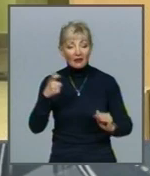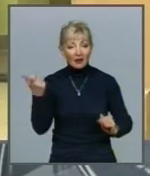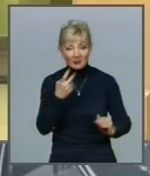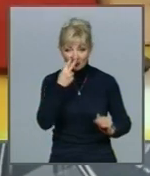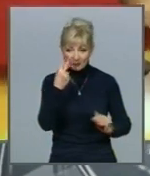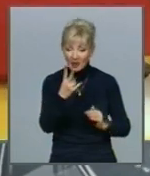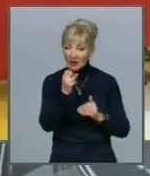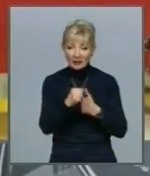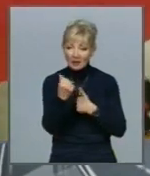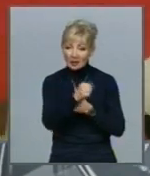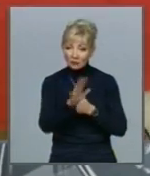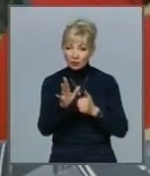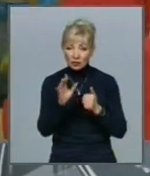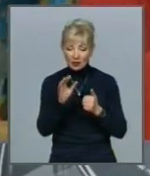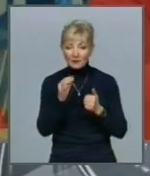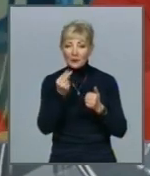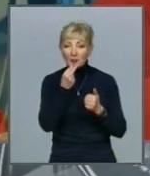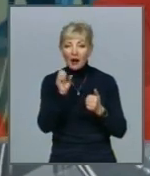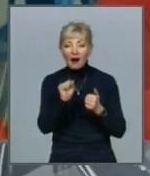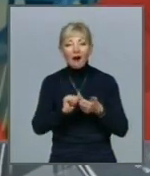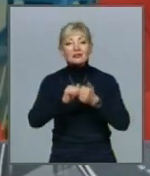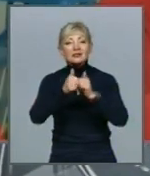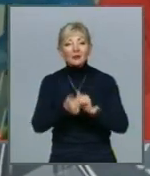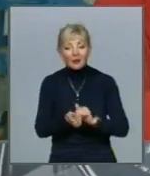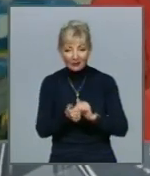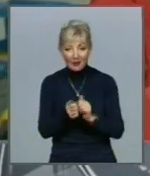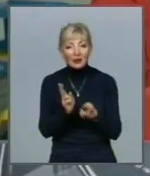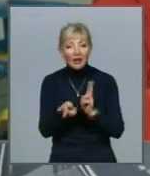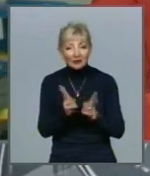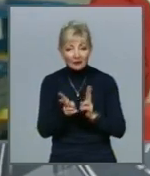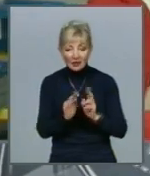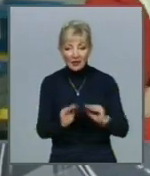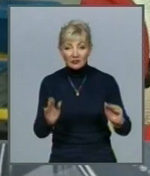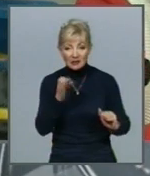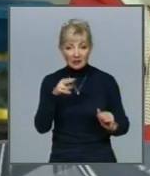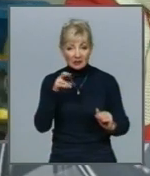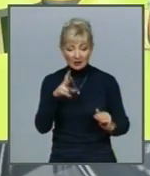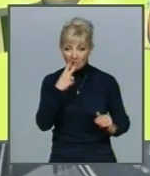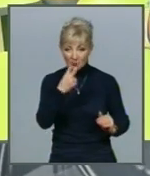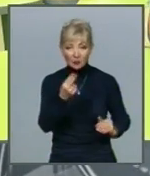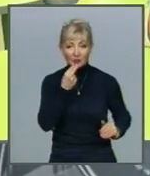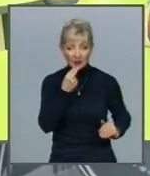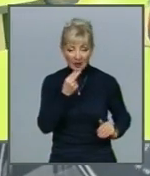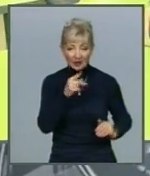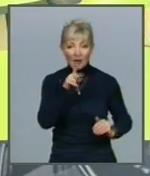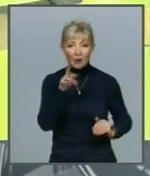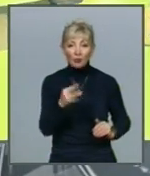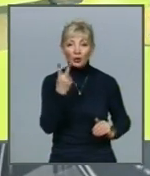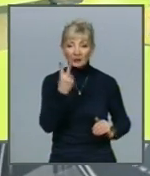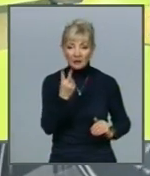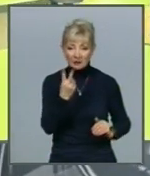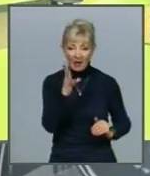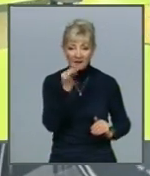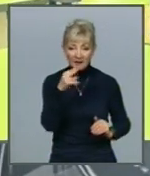виключення окремих продуктів, а заміну технології приготування страв У дитячих садочках передбачено харчування за трьома видами